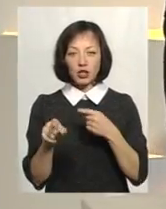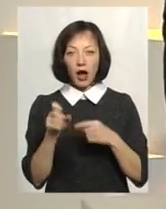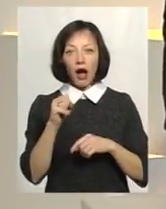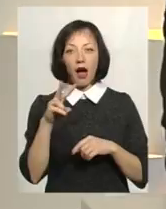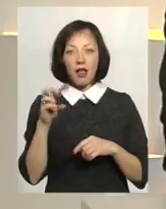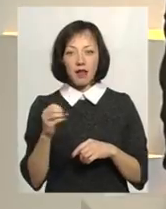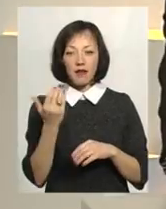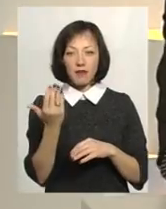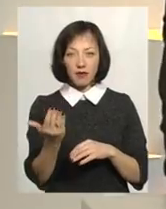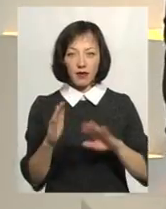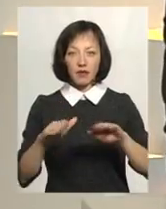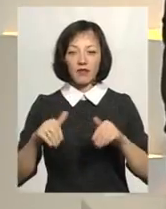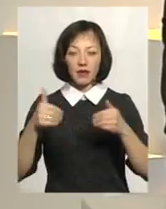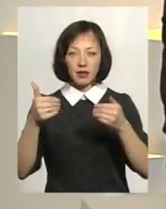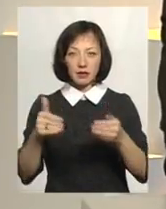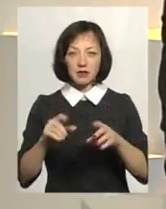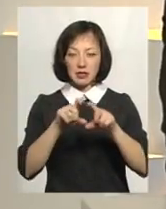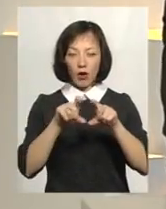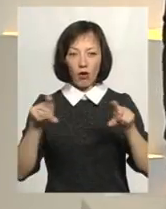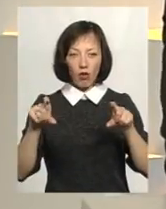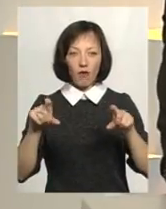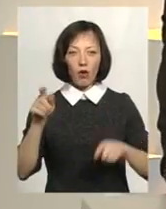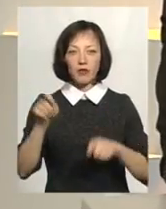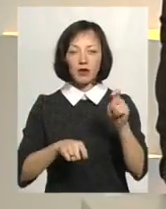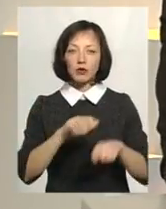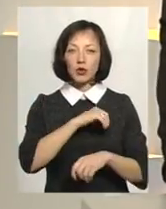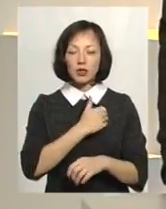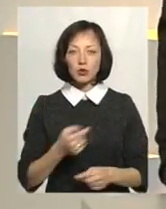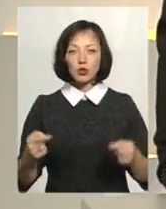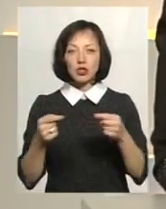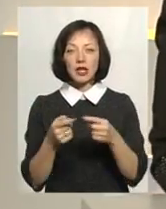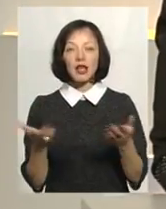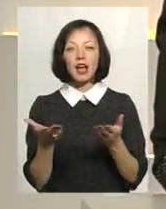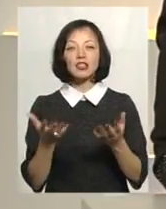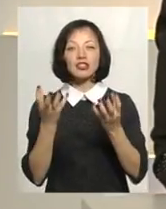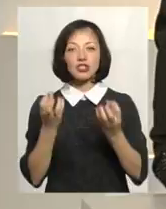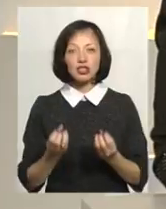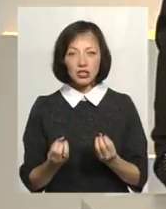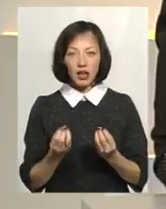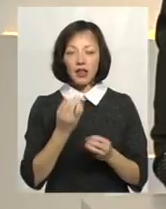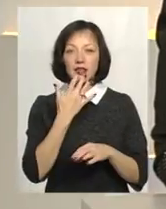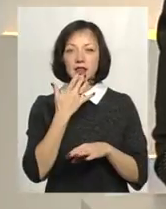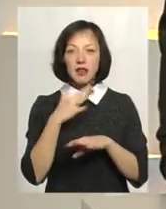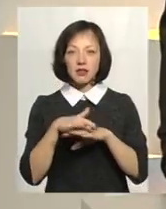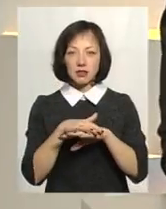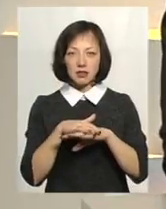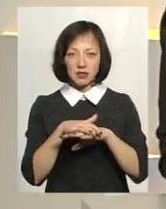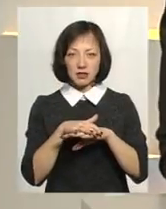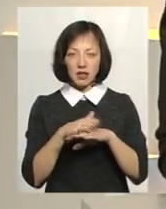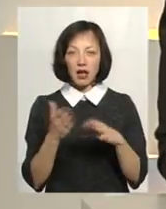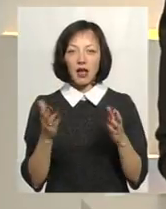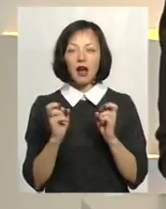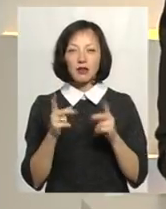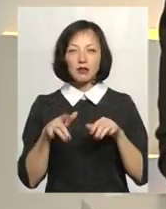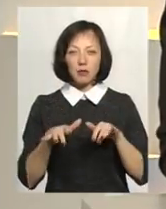але ви винесли просто це в такій заголовок конференції. Мені хотілося б уточнити, які ще нації, ну, тобто, як ви